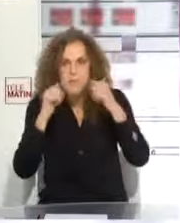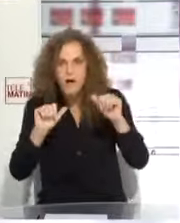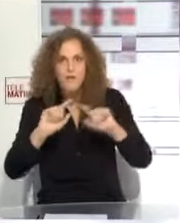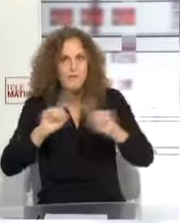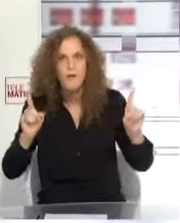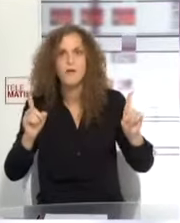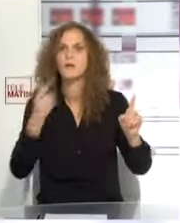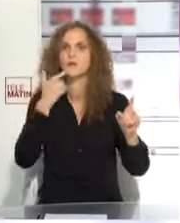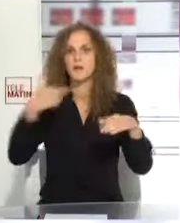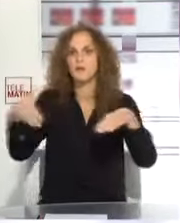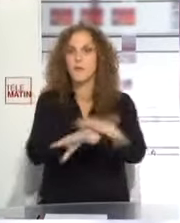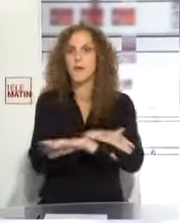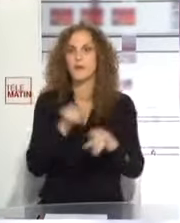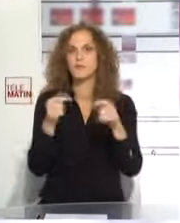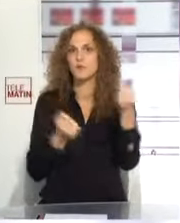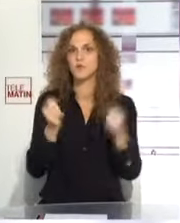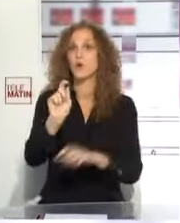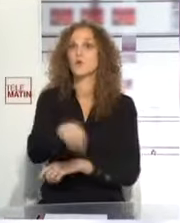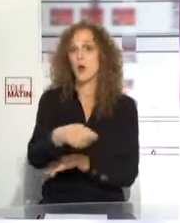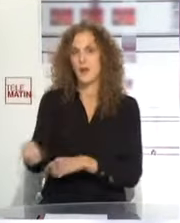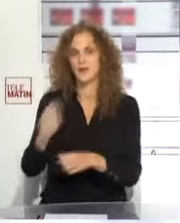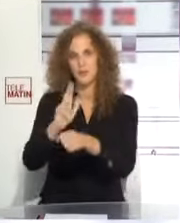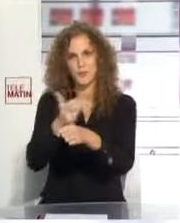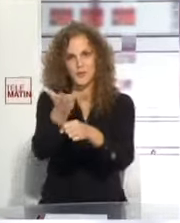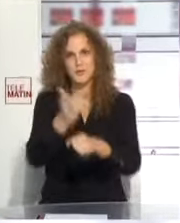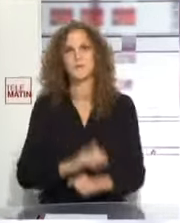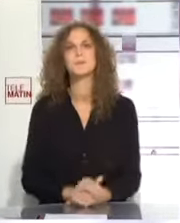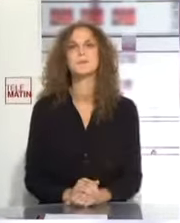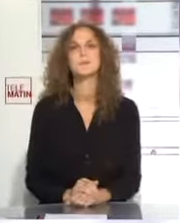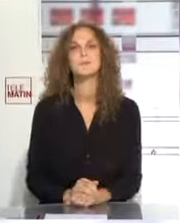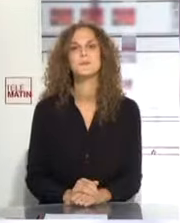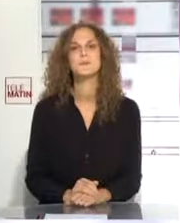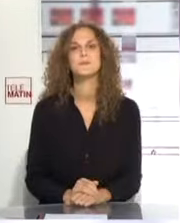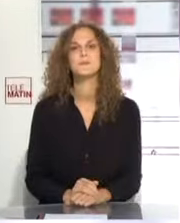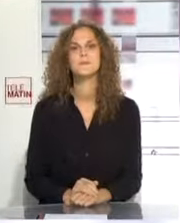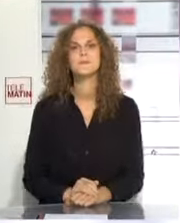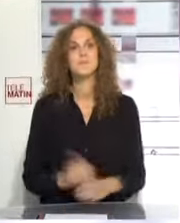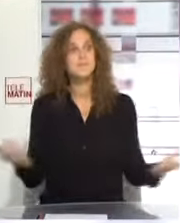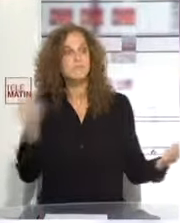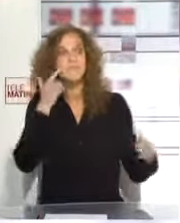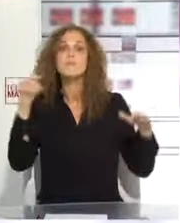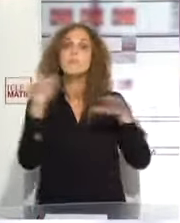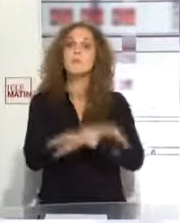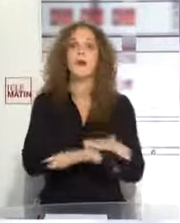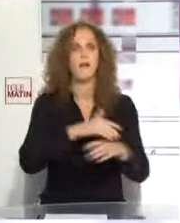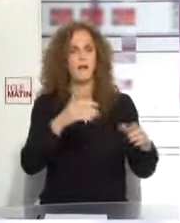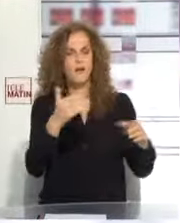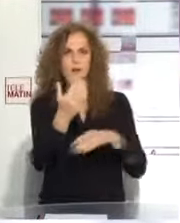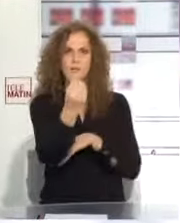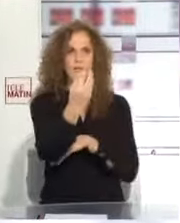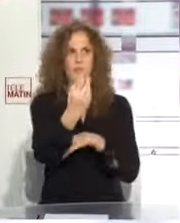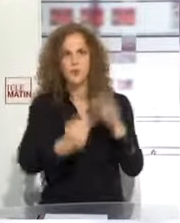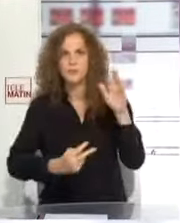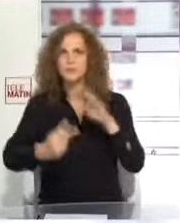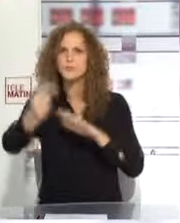Banalisé, reportage de Julie Beckerich et de Régis Maté avec le commentaire de Julien Chemin. L'air de rien, ils deviennent de plus en plus performants. Ces radars